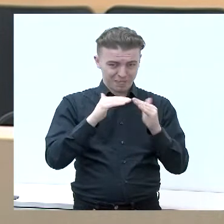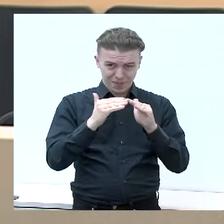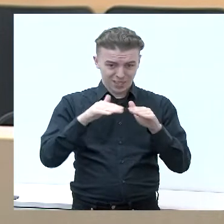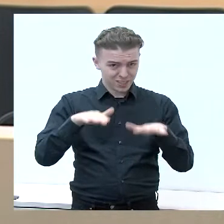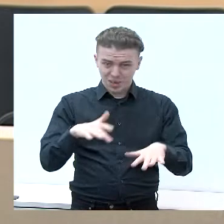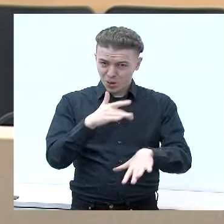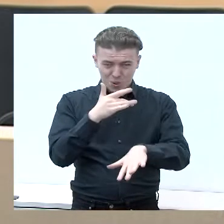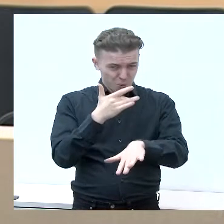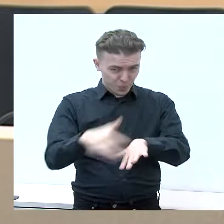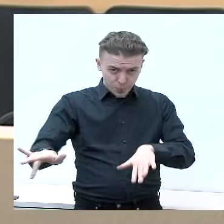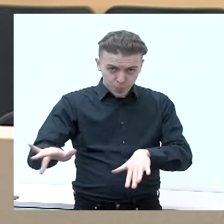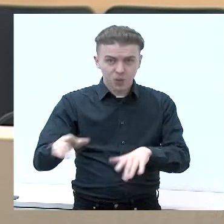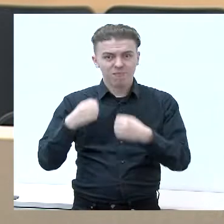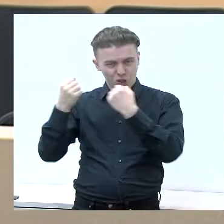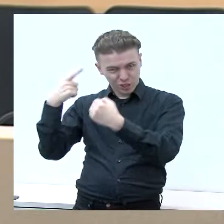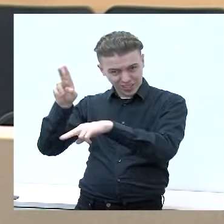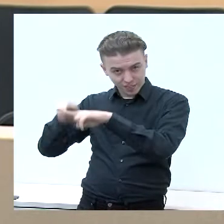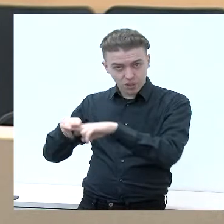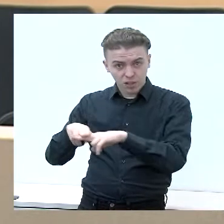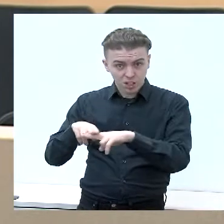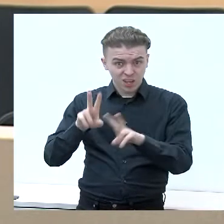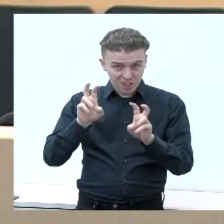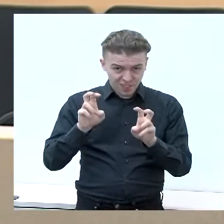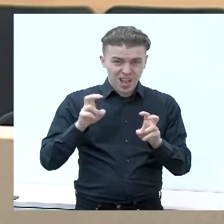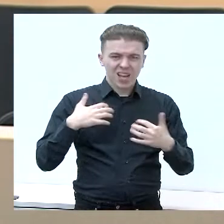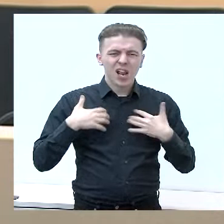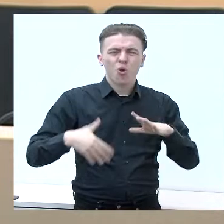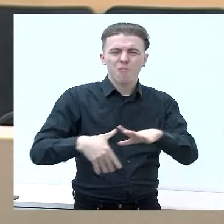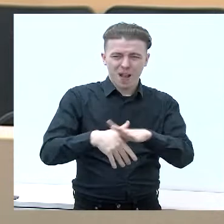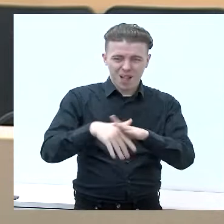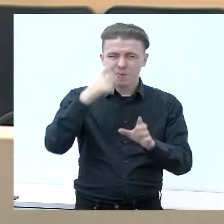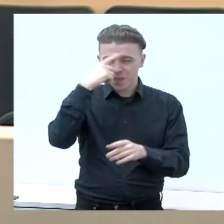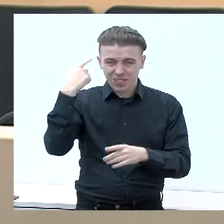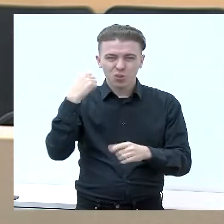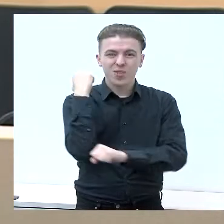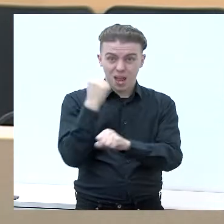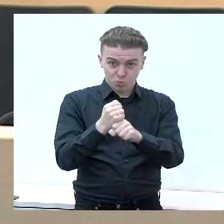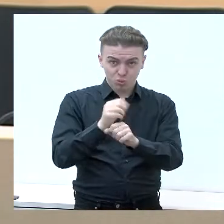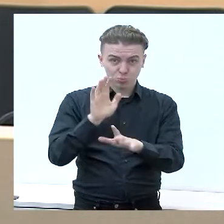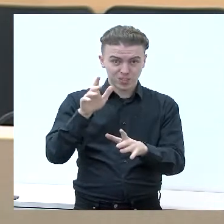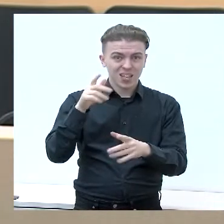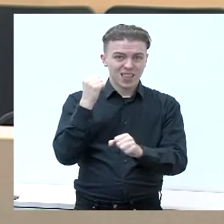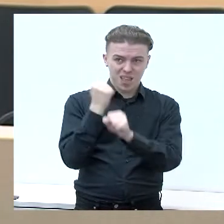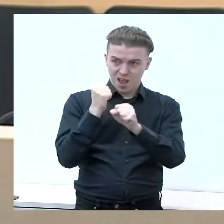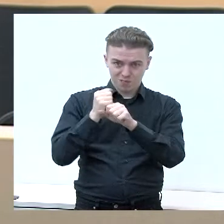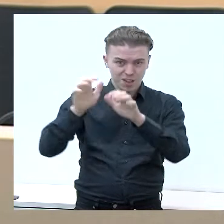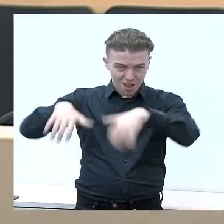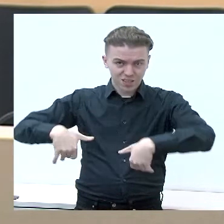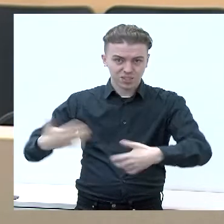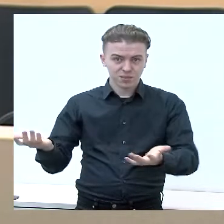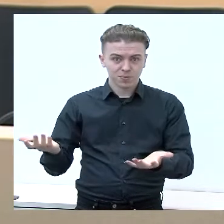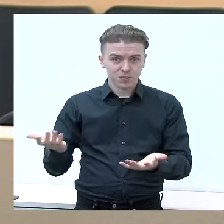reiškia, kad atimsite darbą iš greitosios pagalbos medicinos darbuotojui, kurie iškilus kažkokiam